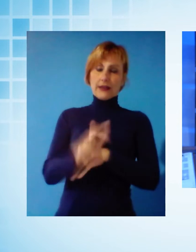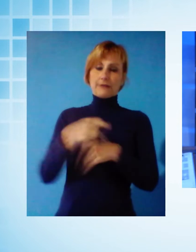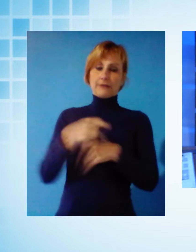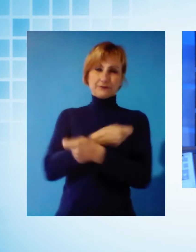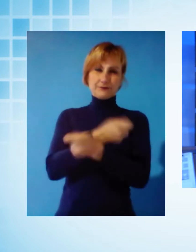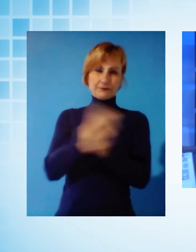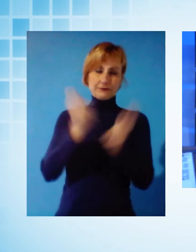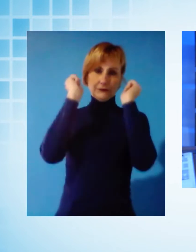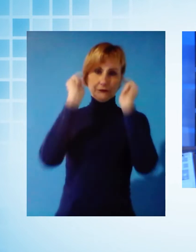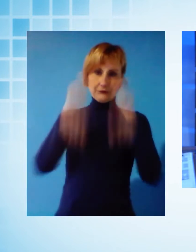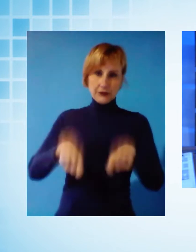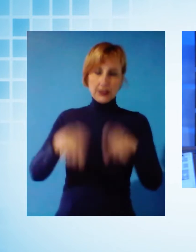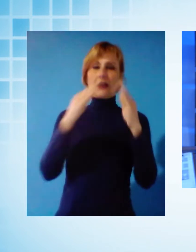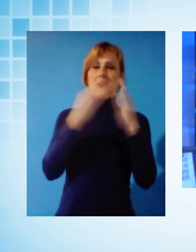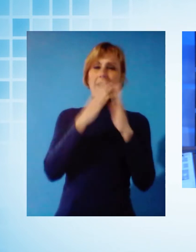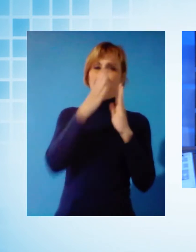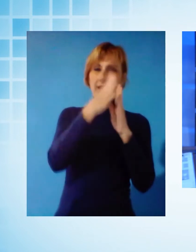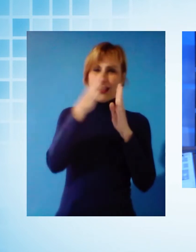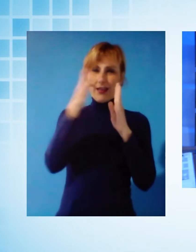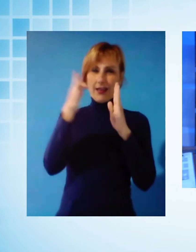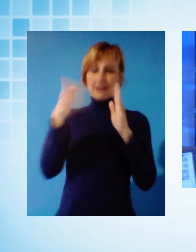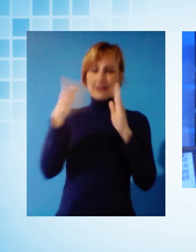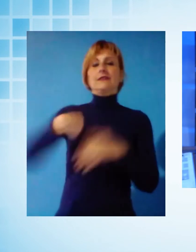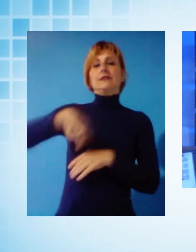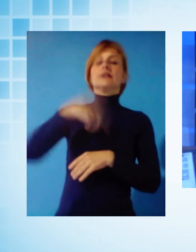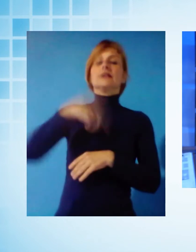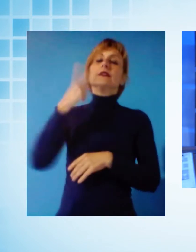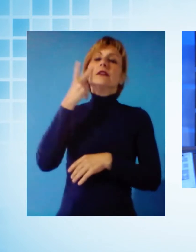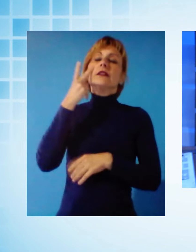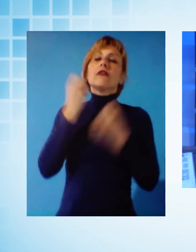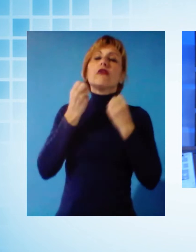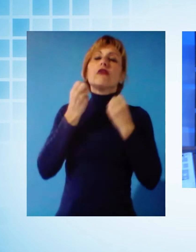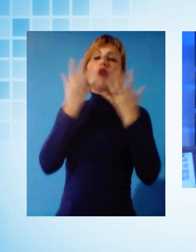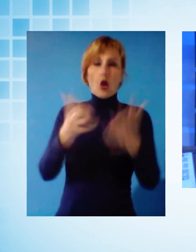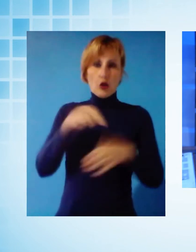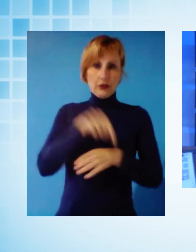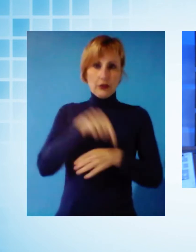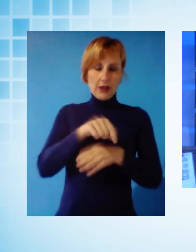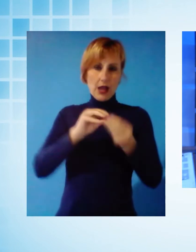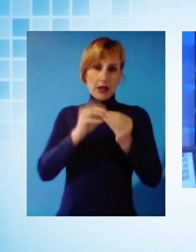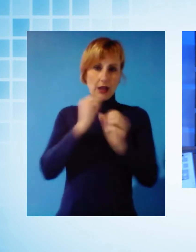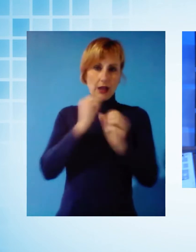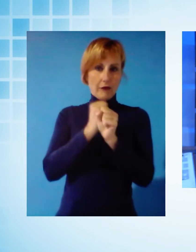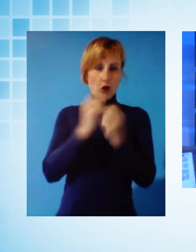per casa. Siamo andati a vedere come i volontari stanno lavorando per questa consegna.